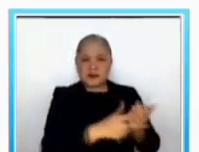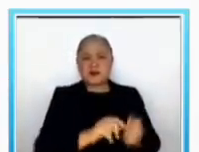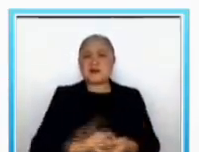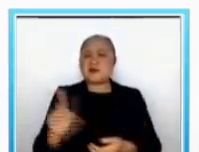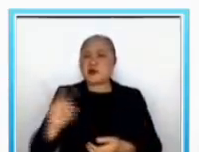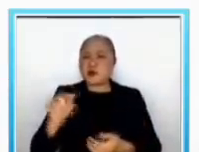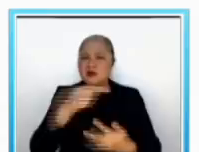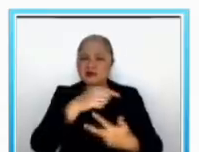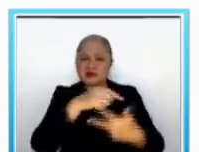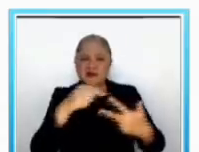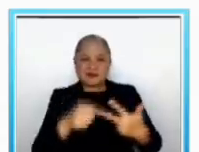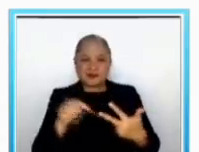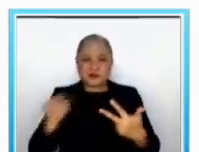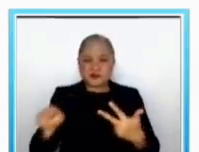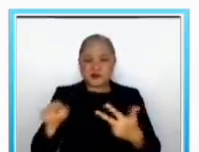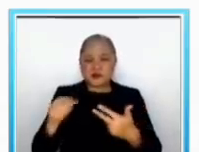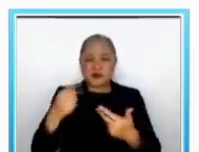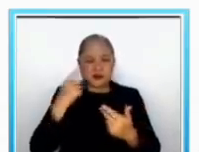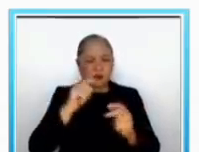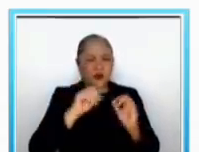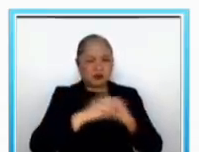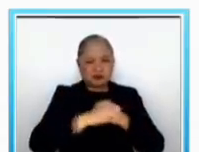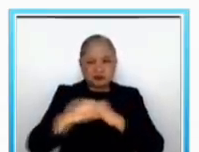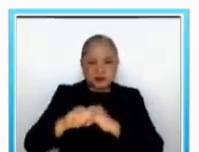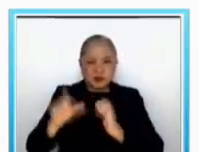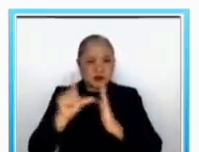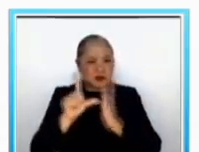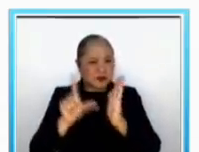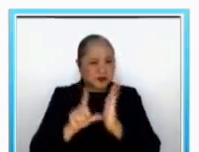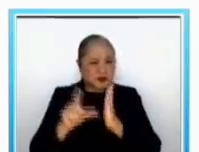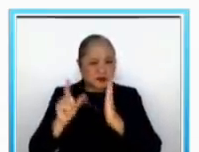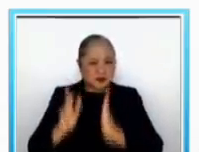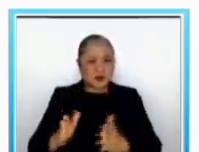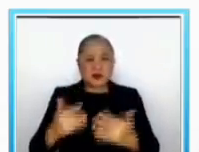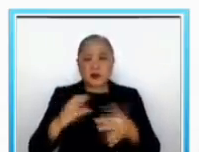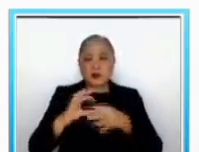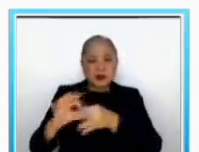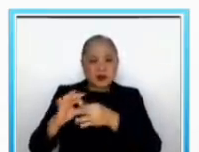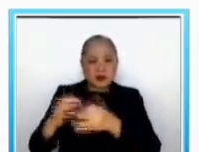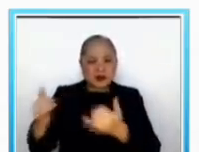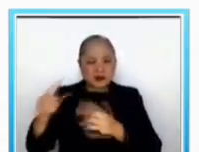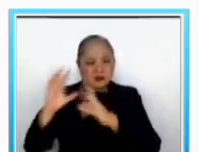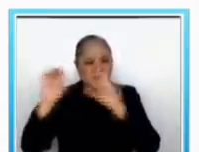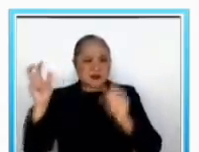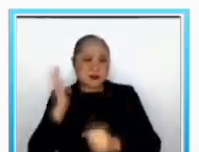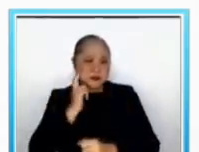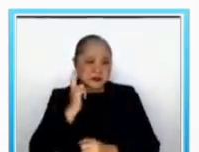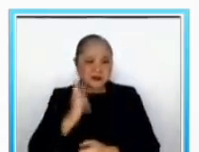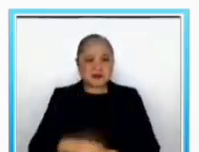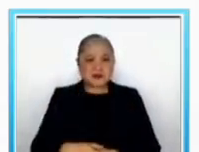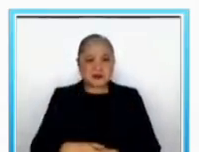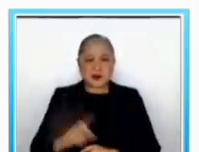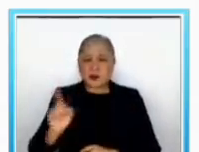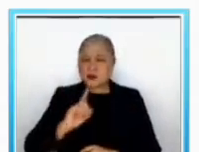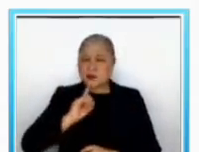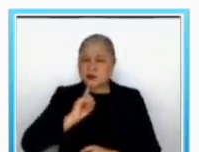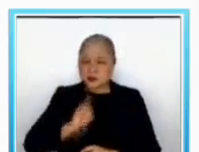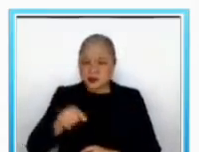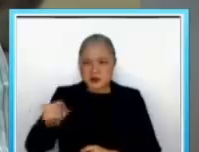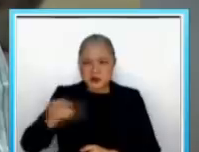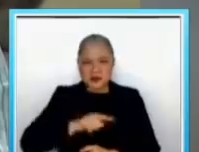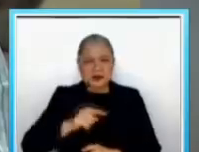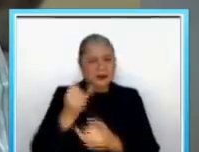advocacy o pag-aabogado Gayun din ang relasyon nila sa Administrasyong Duterte At ang kasiguraduhang magiging independent